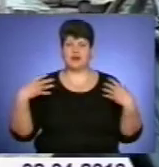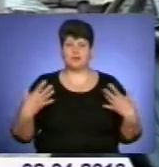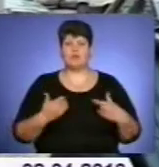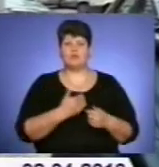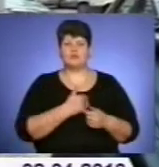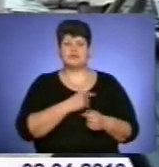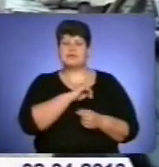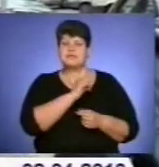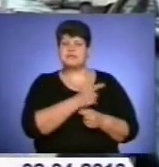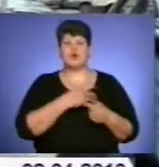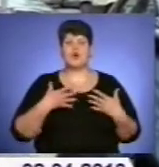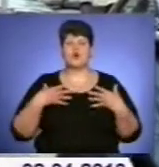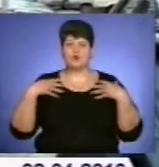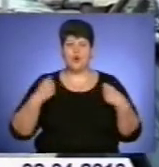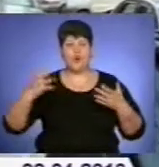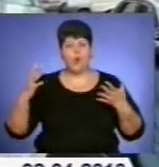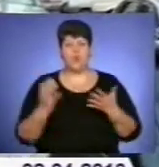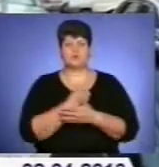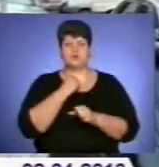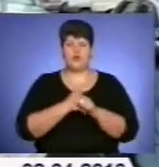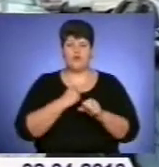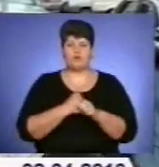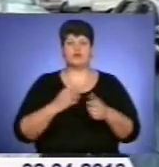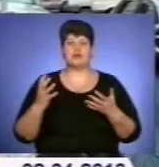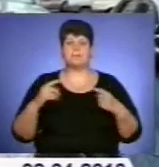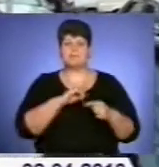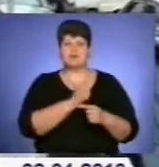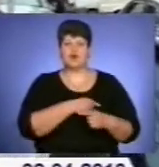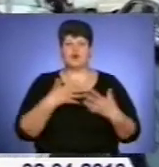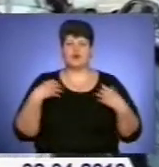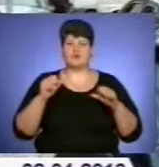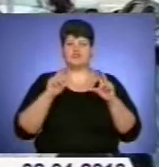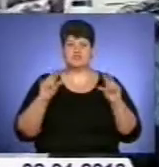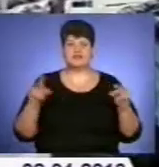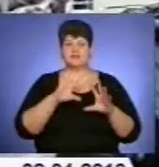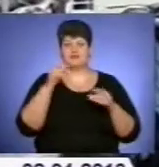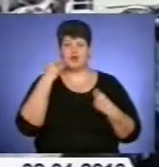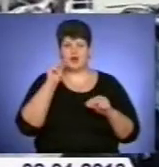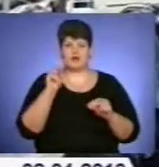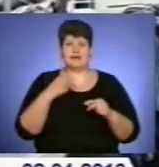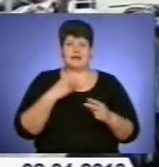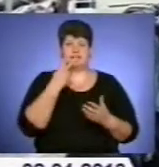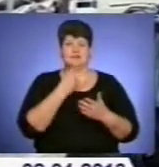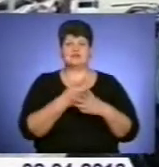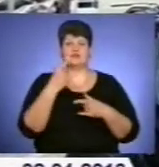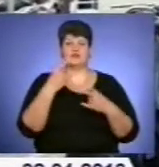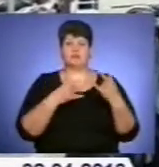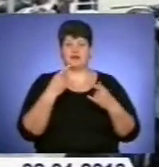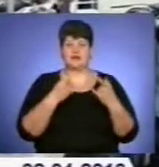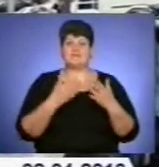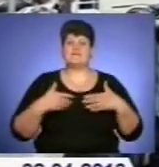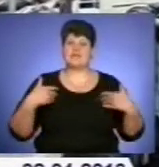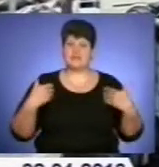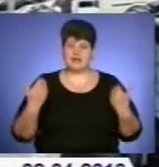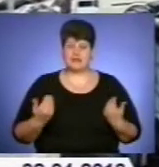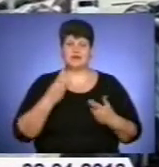міцного здоров'я, успіхів в роботі, міцного здоров'я, щастя, всього найкращого. Я дивлюся вашу передачу, вітання,